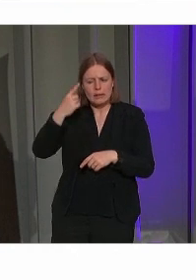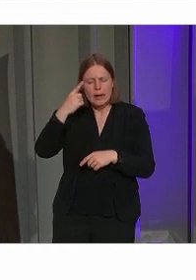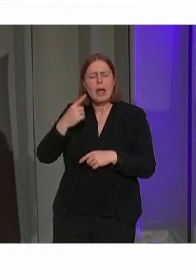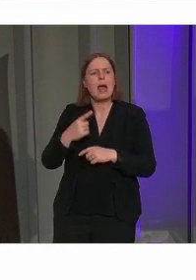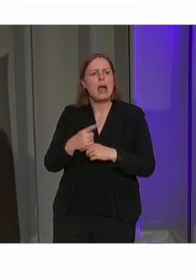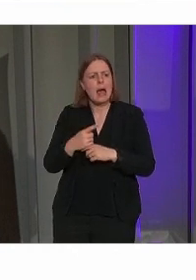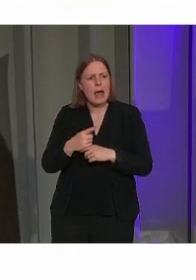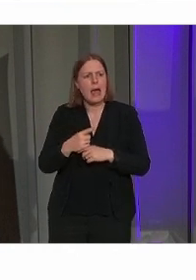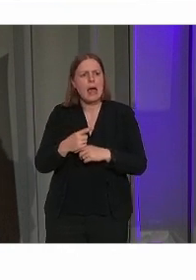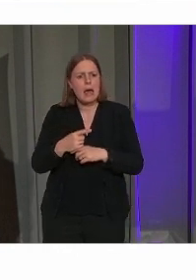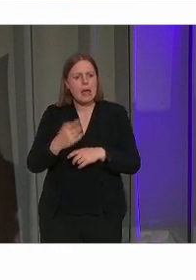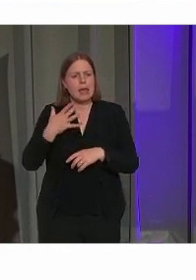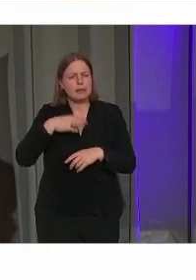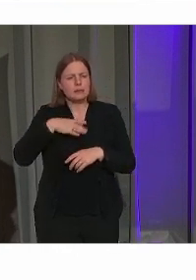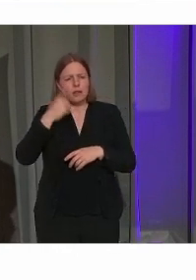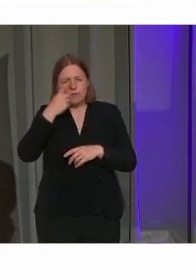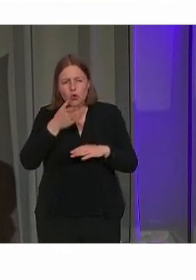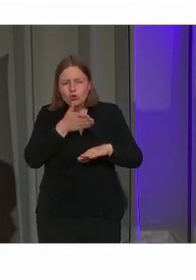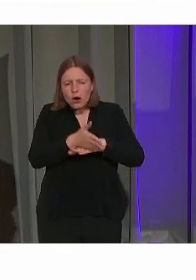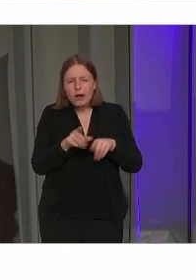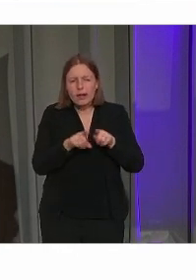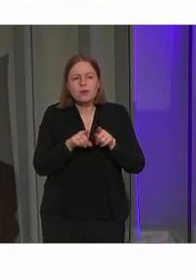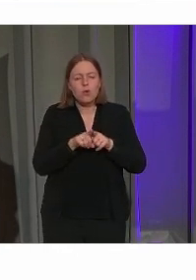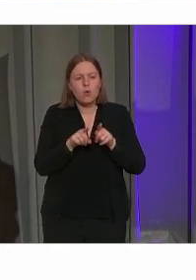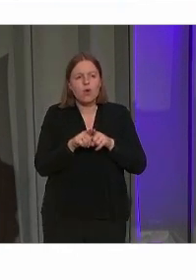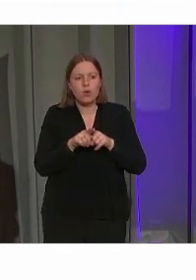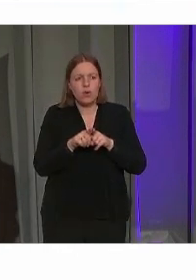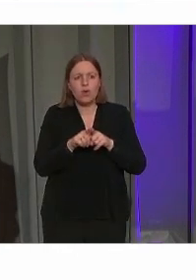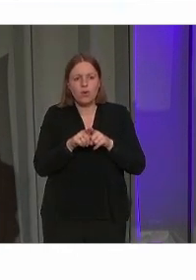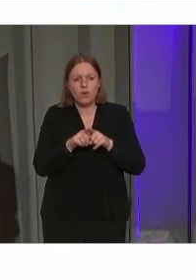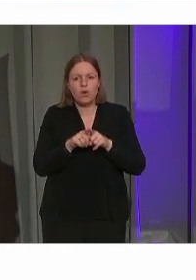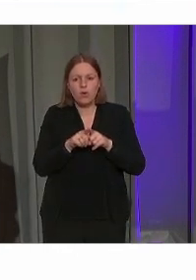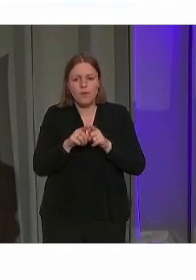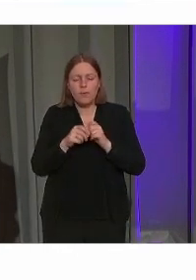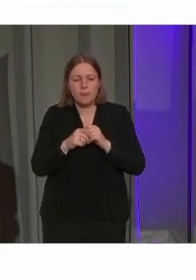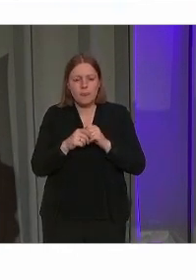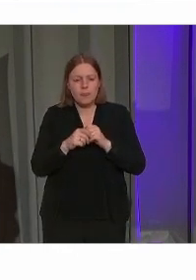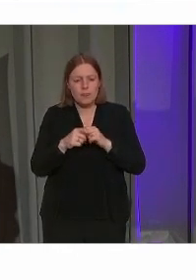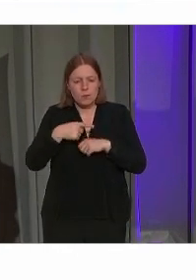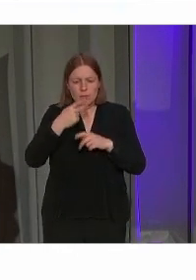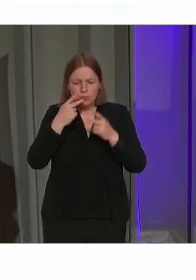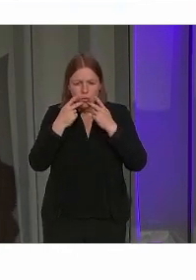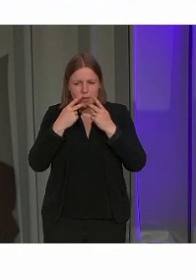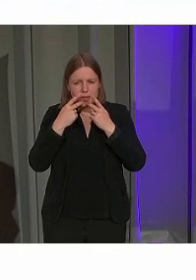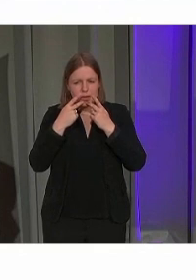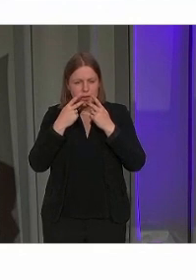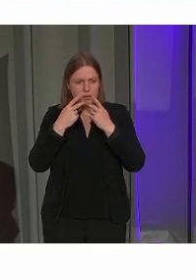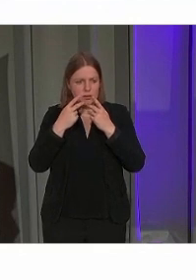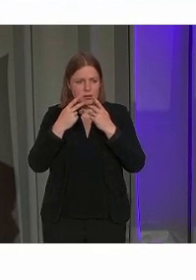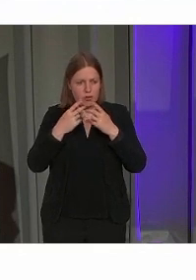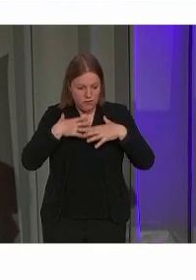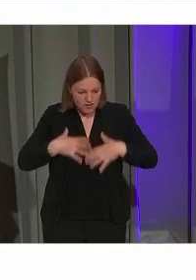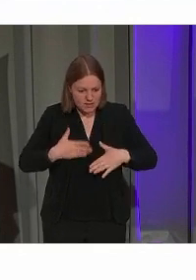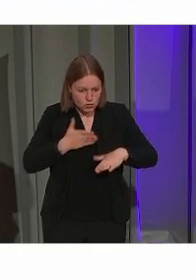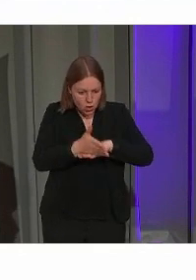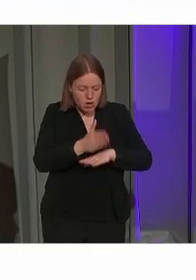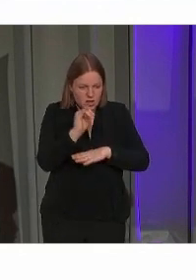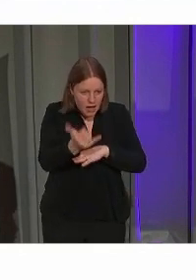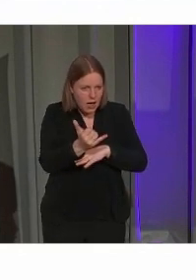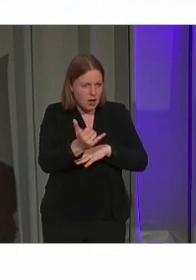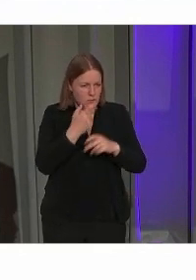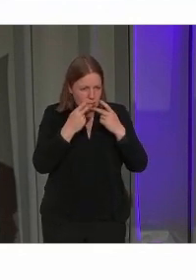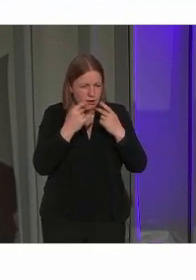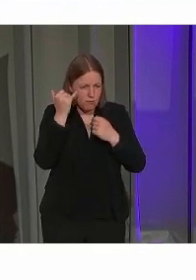toegankelijkheid vroeg genoeg mee op die kart te springen. We moeten blijven streven naar het verhogen van die fysieke toegankelijkheid, absoluut.